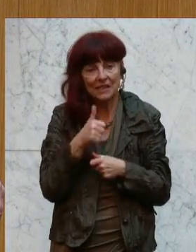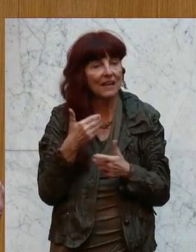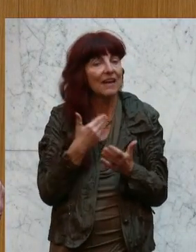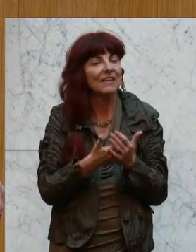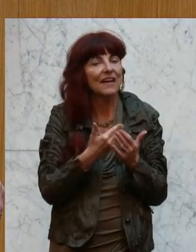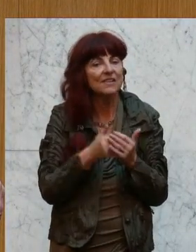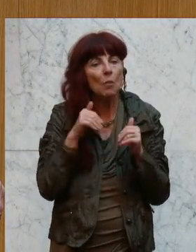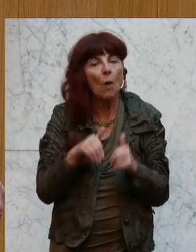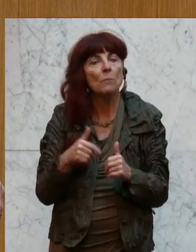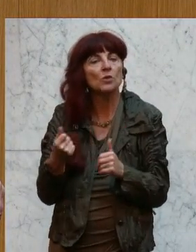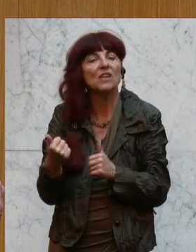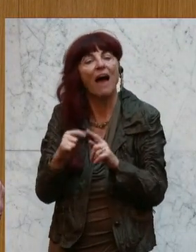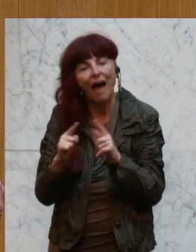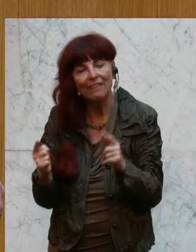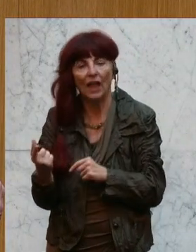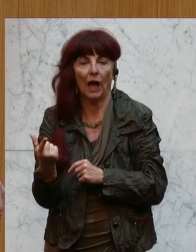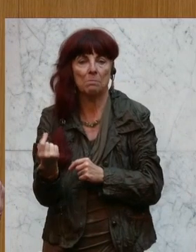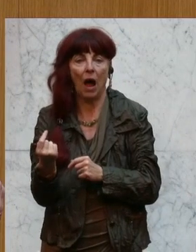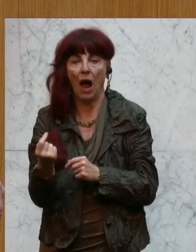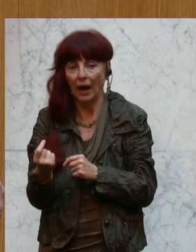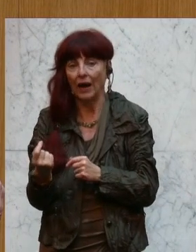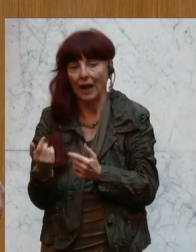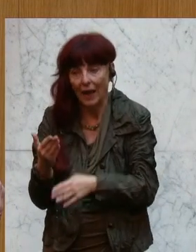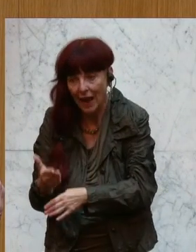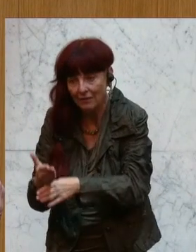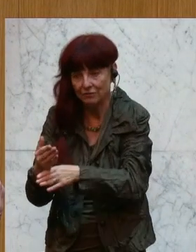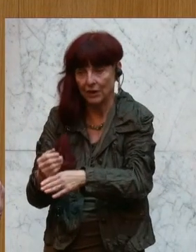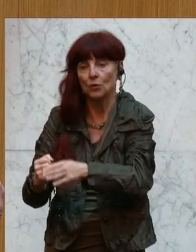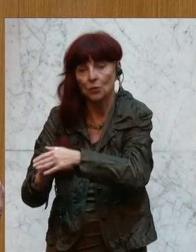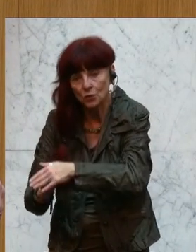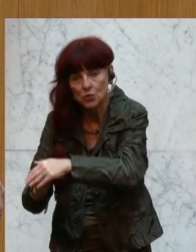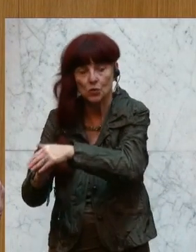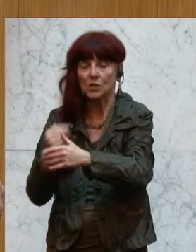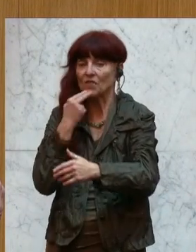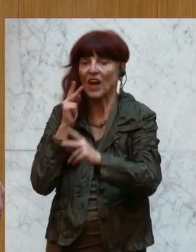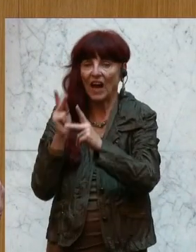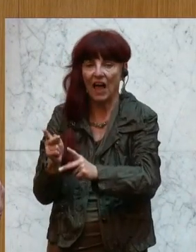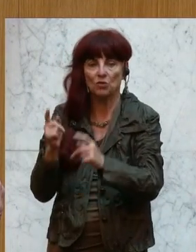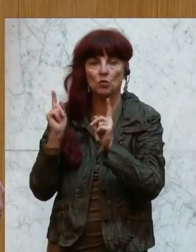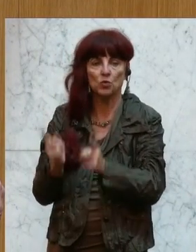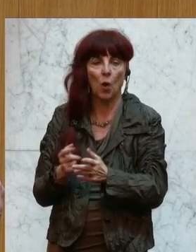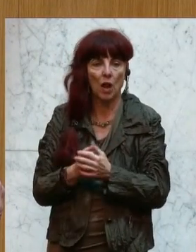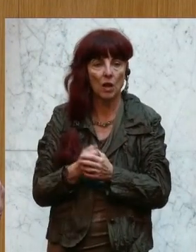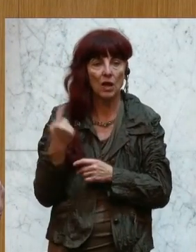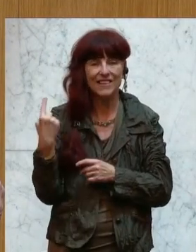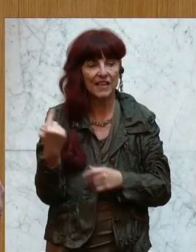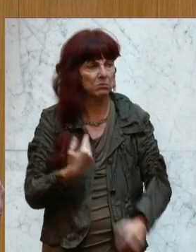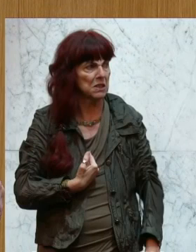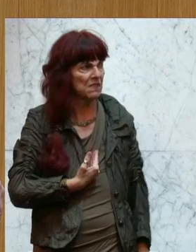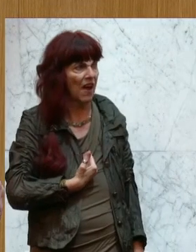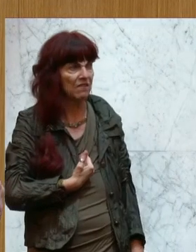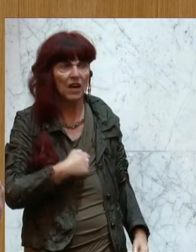die das können und die das auch sollen und die vielleicht Zweifel haben, ob sie das